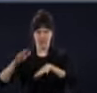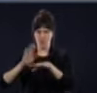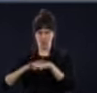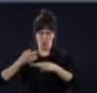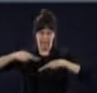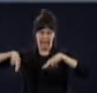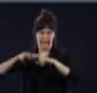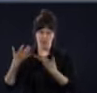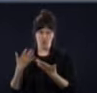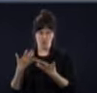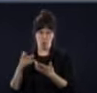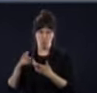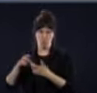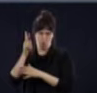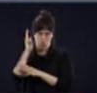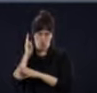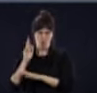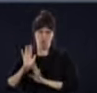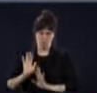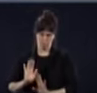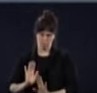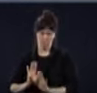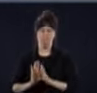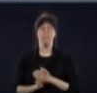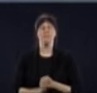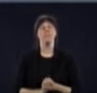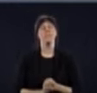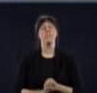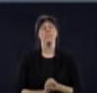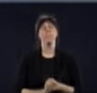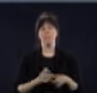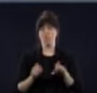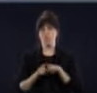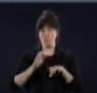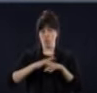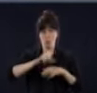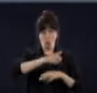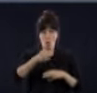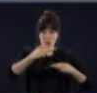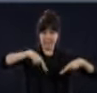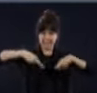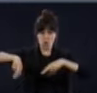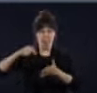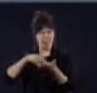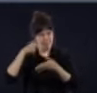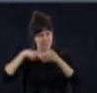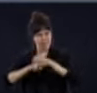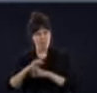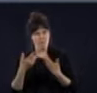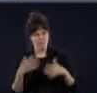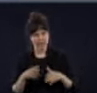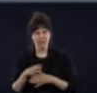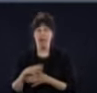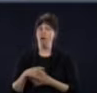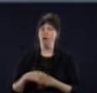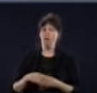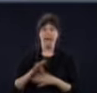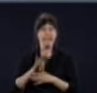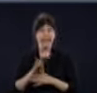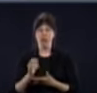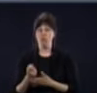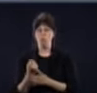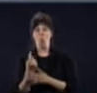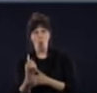moins on n pas de date encore et pour les régions pour lesquelles on a déjà une date et au sein desquelles il y a des communautés autochtones.